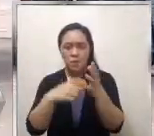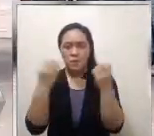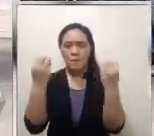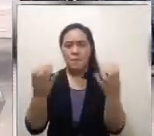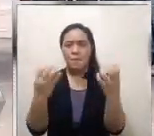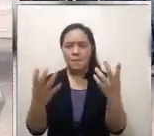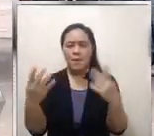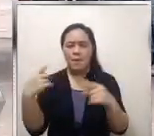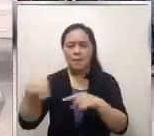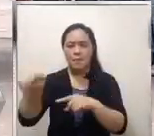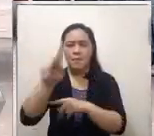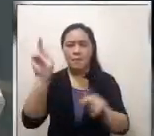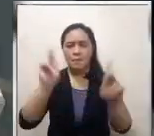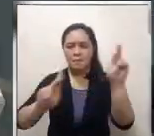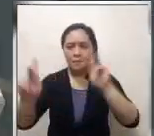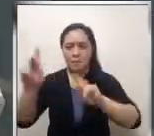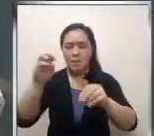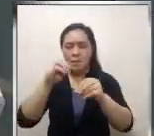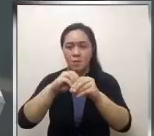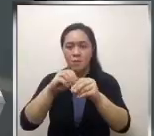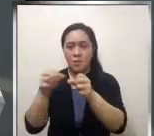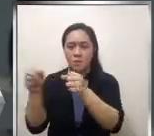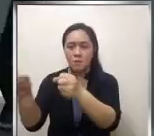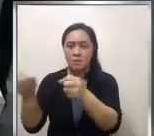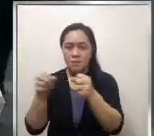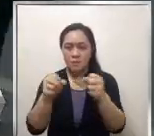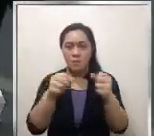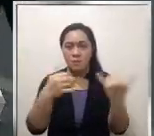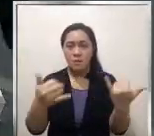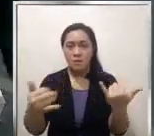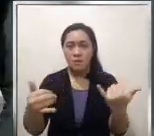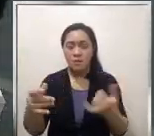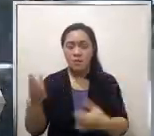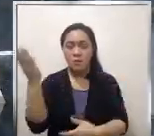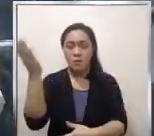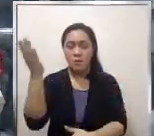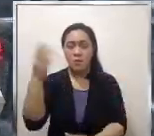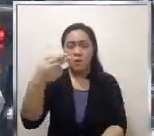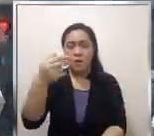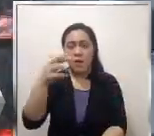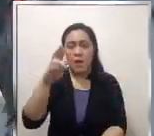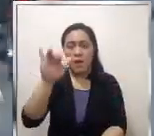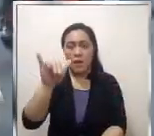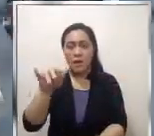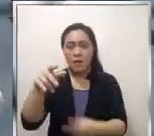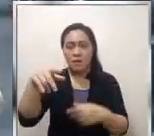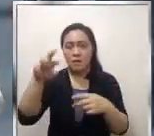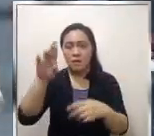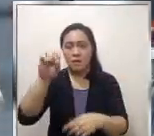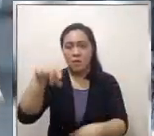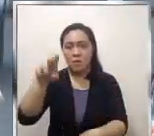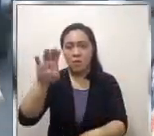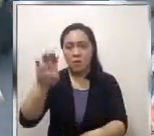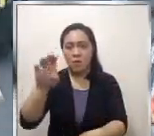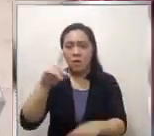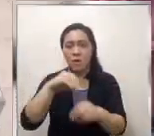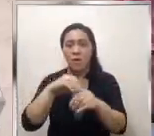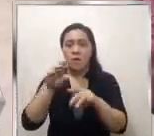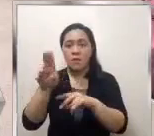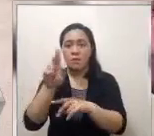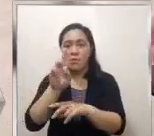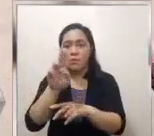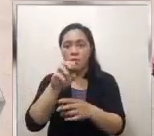Presidential Spokesperson Harry Roque, hindi na kailangan ng travel pass o travel authority kapag magpapalipat-lipat sa loob ng Metro Manila.